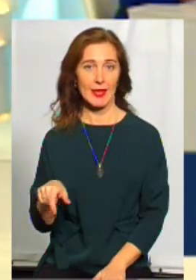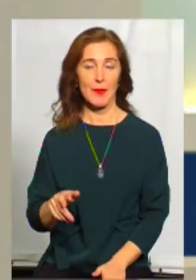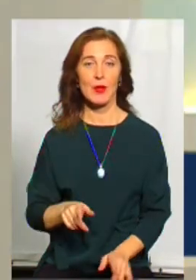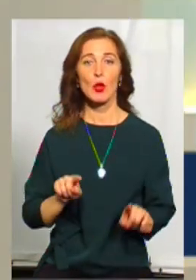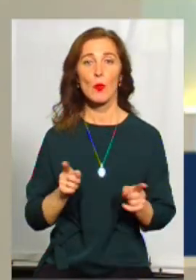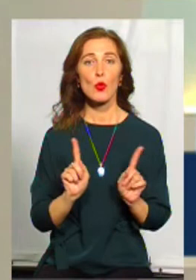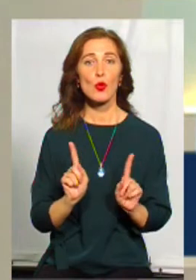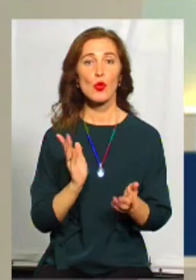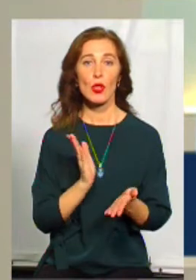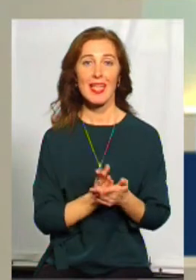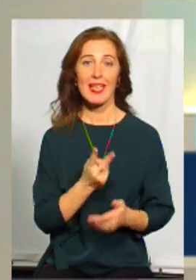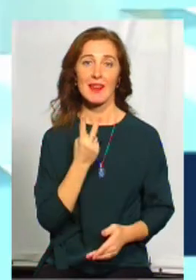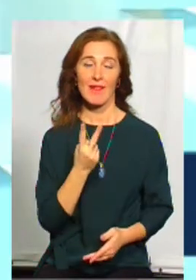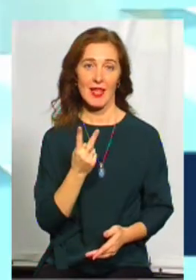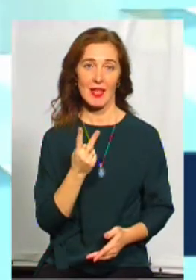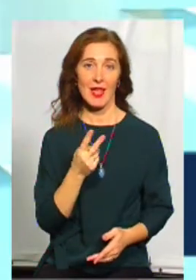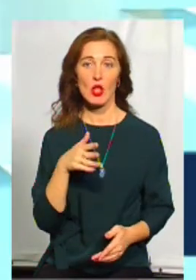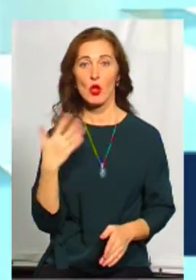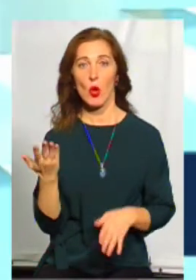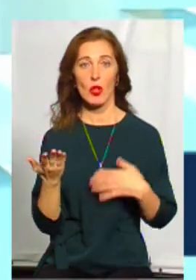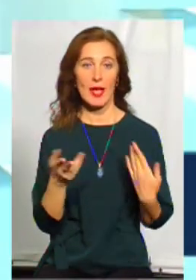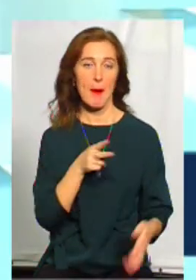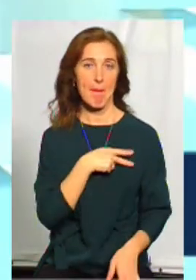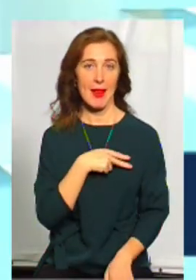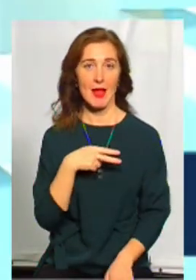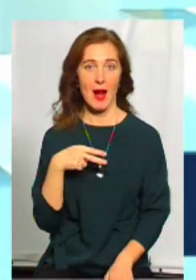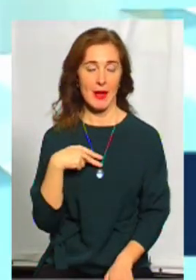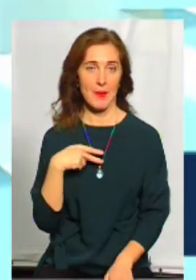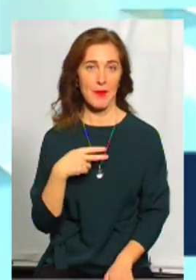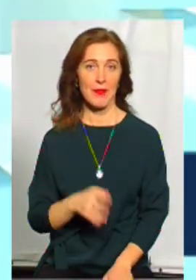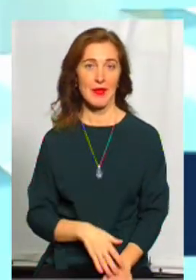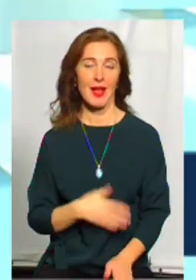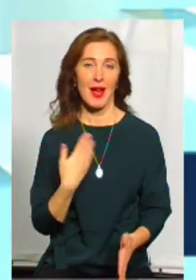Тому що є завжди дві сторони медалі. Завжди є дві сторони медалі.